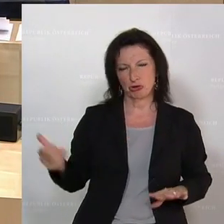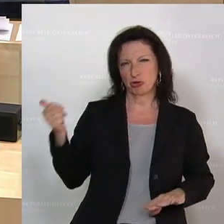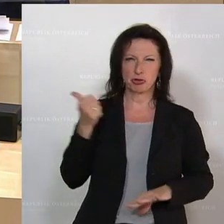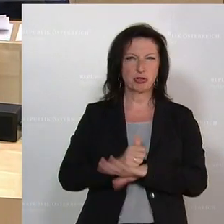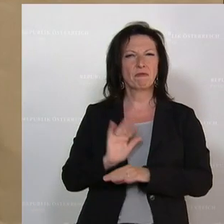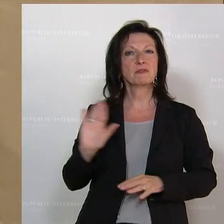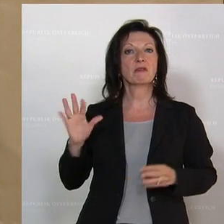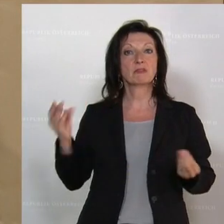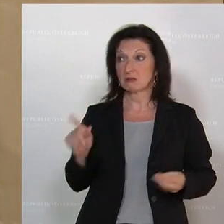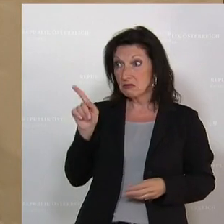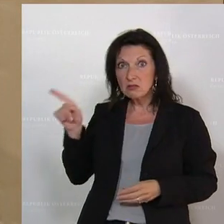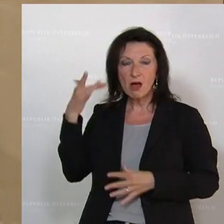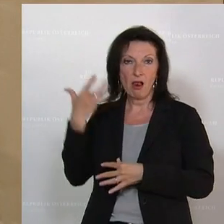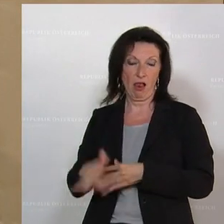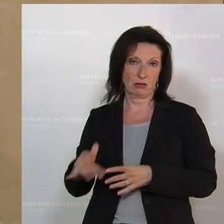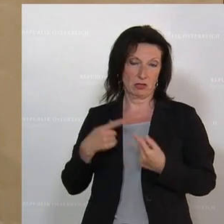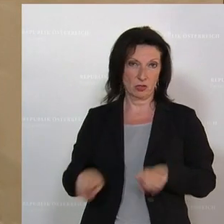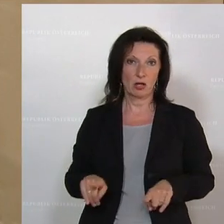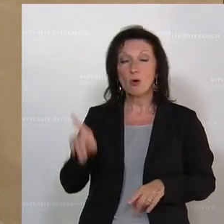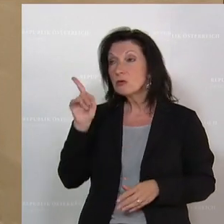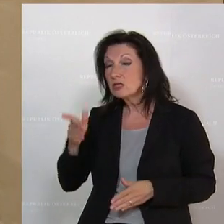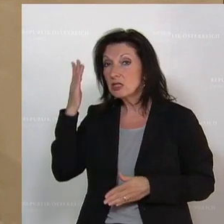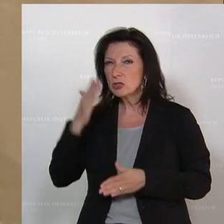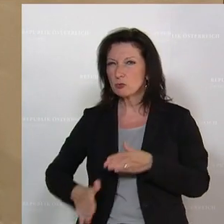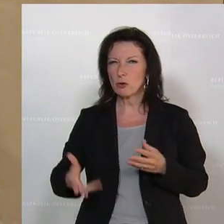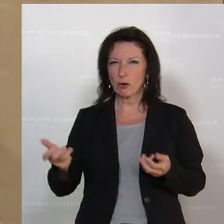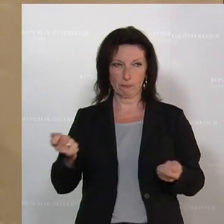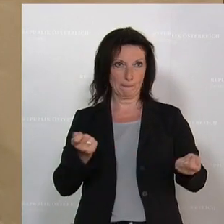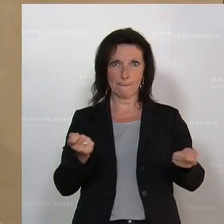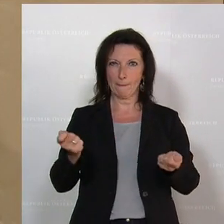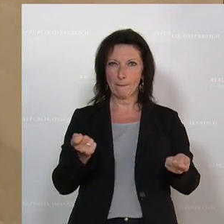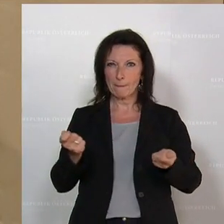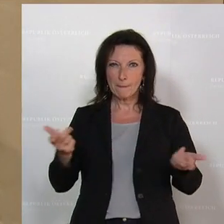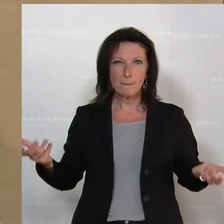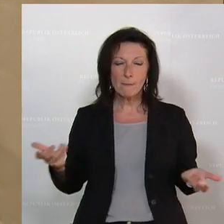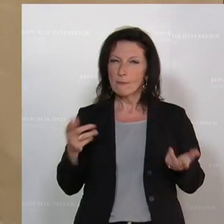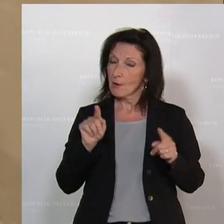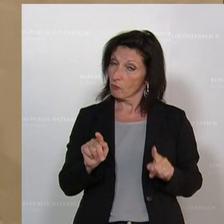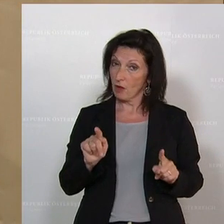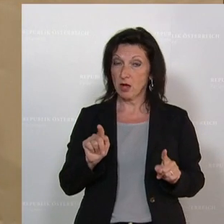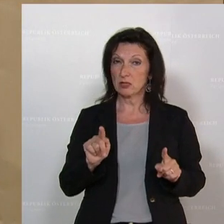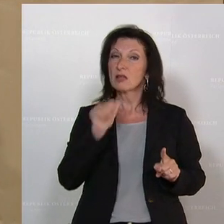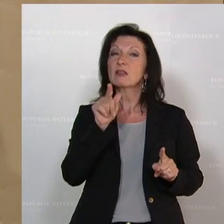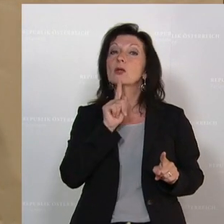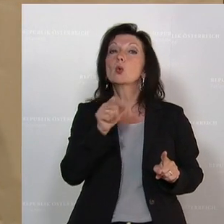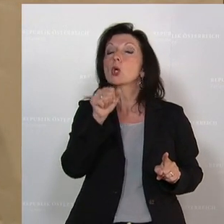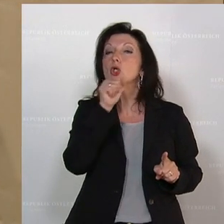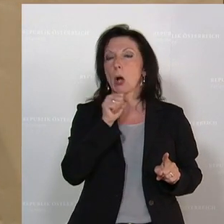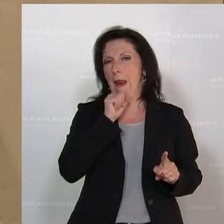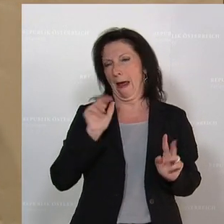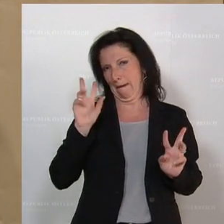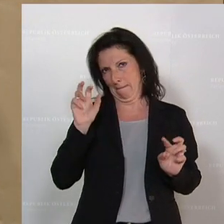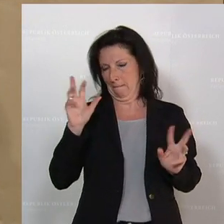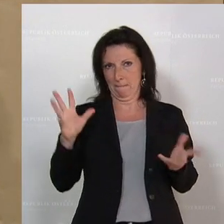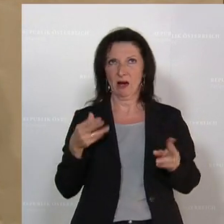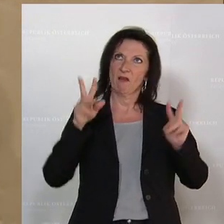Endentscheidungen und Sie haben am Schluss die Fäden gezogen. Und das ist mehr als ein schlampiger Umgang mit